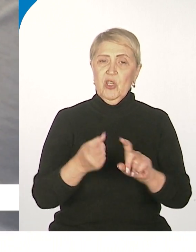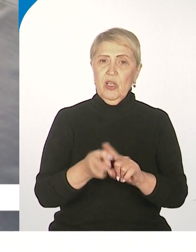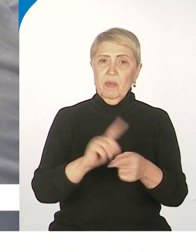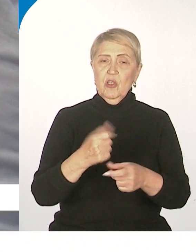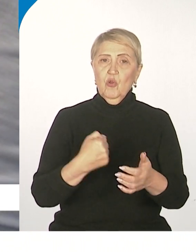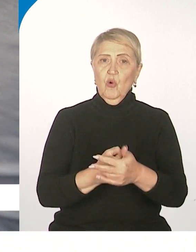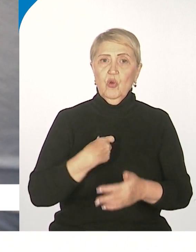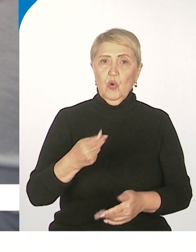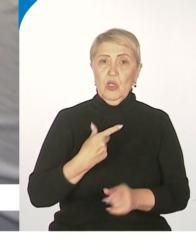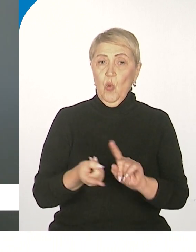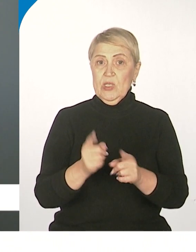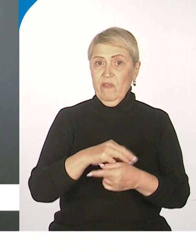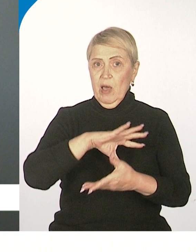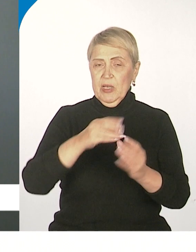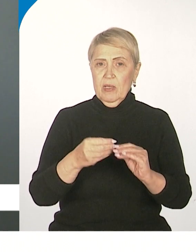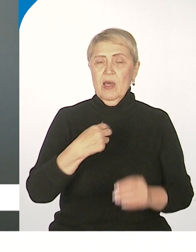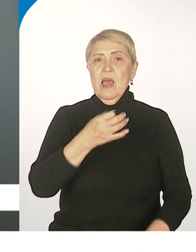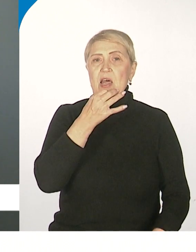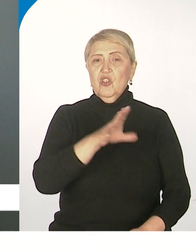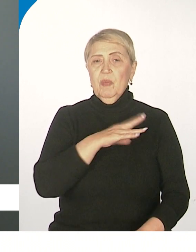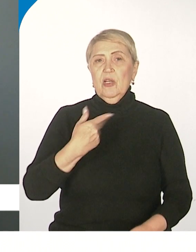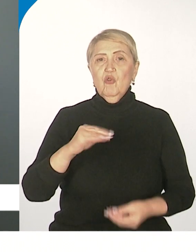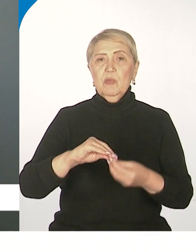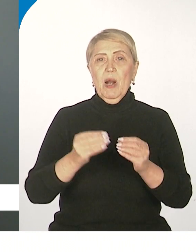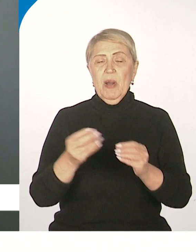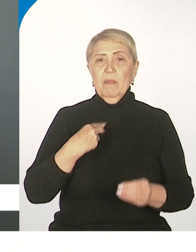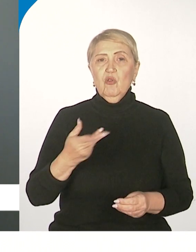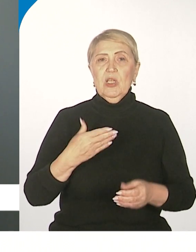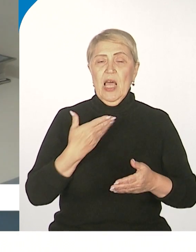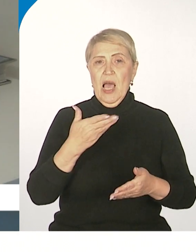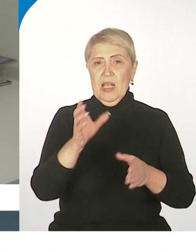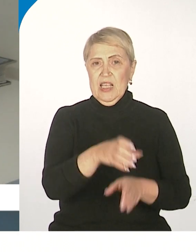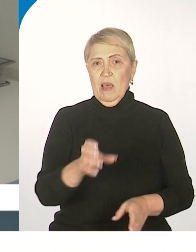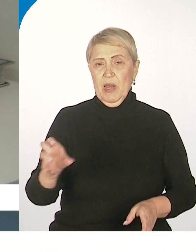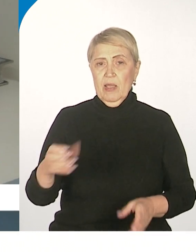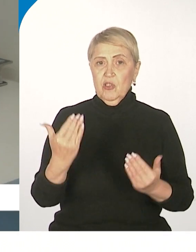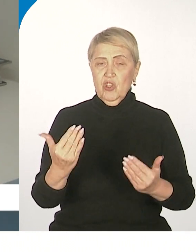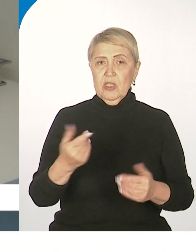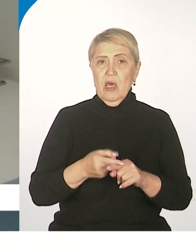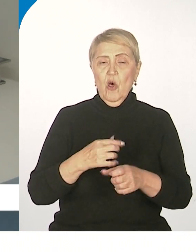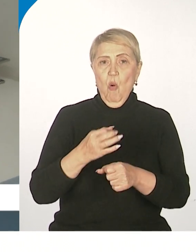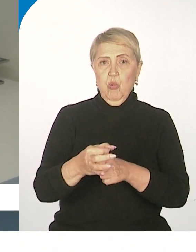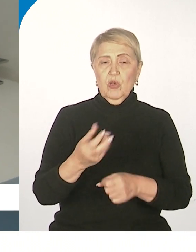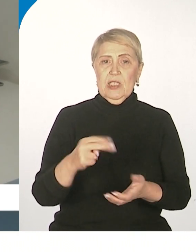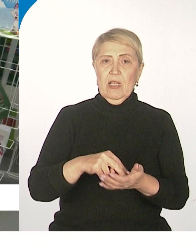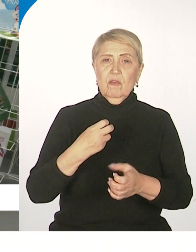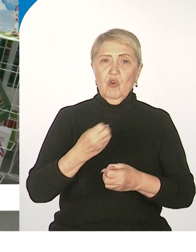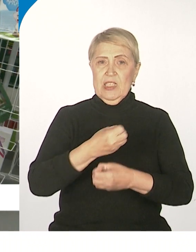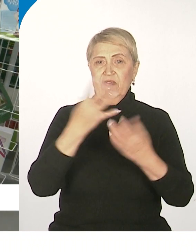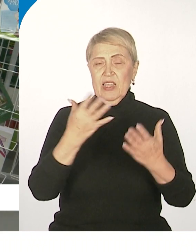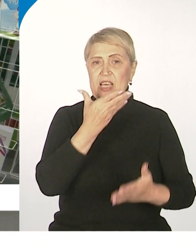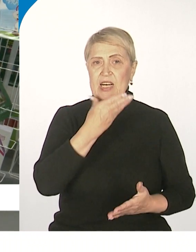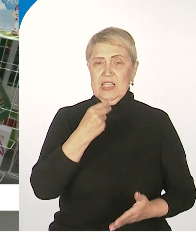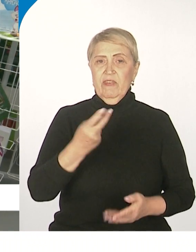неузнаваемости. Раньше здесь были проблемы с отоплением, из потолка сыпалась штукатурка. Теперь пункт стал просторным, светлым и комфортным для